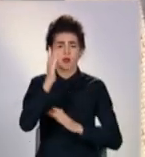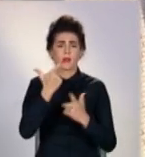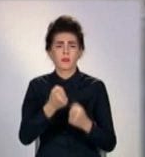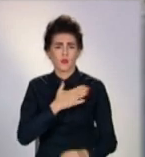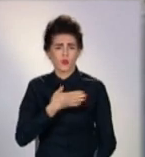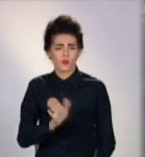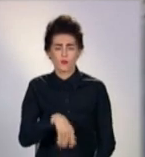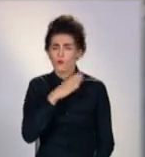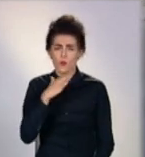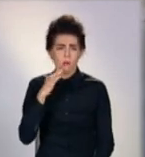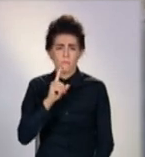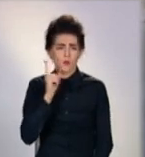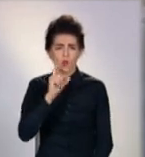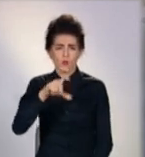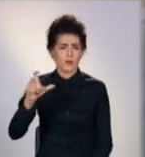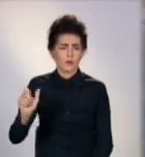молодь.